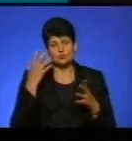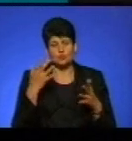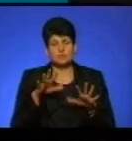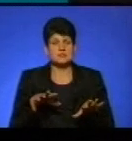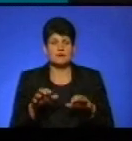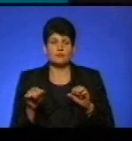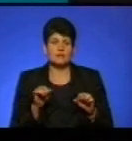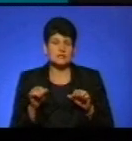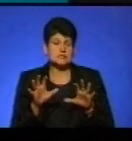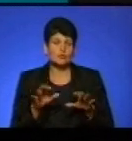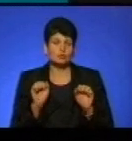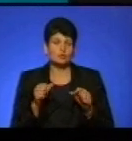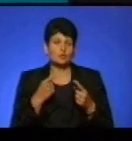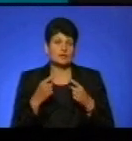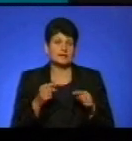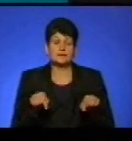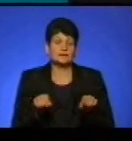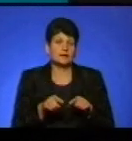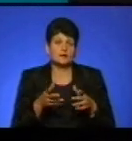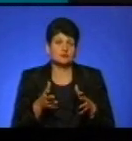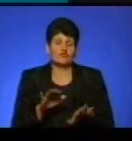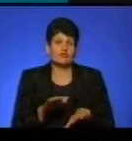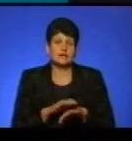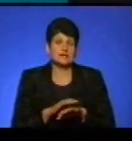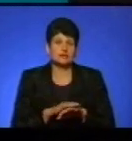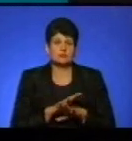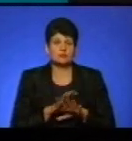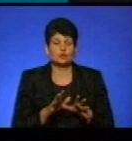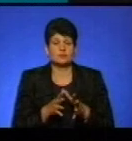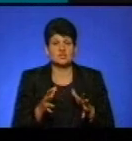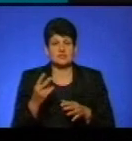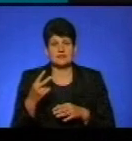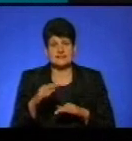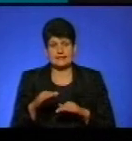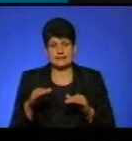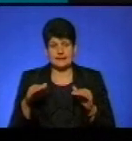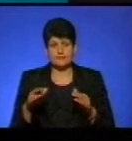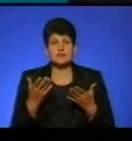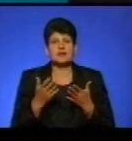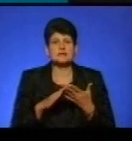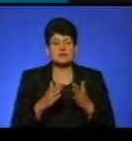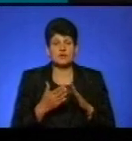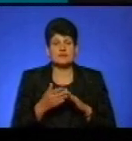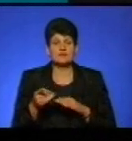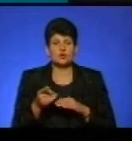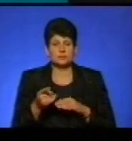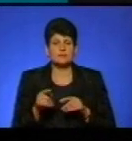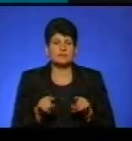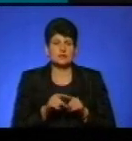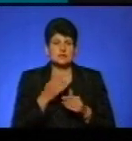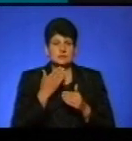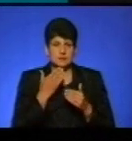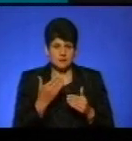закон можна трактувати так, що фактично, аби не було більше 20 дітей. Яка ситуація в Тернополі? Ми також запитали